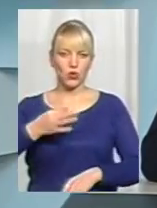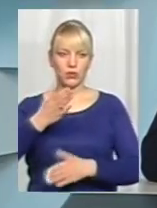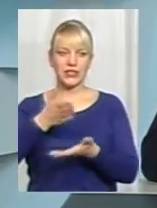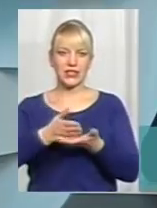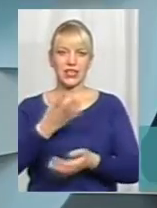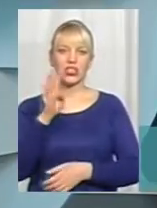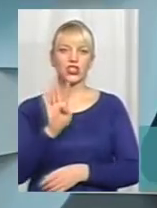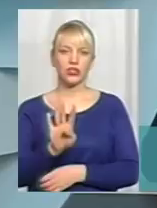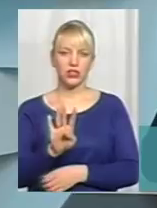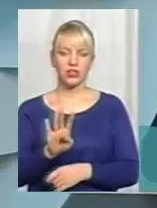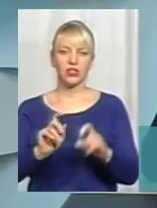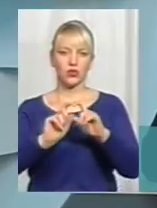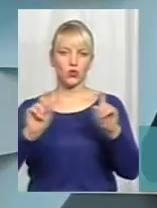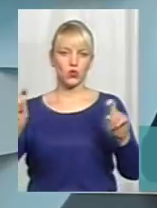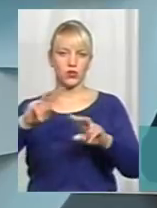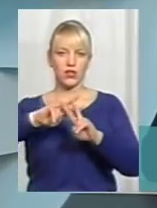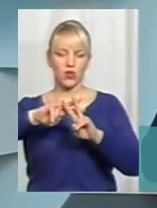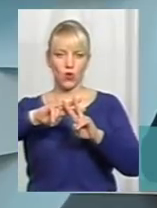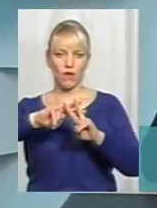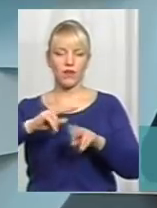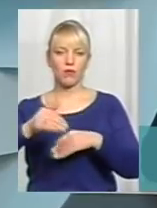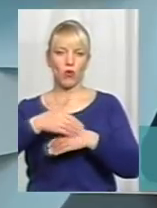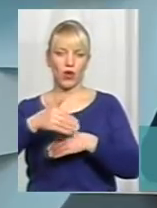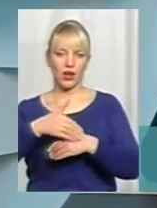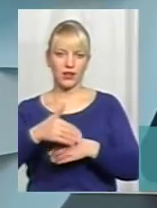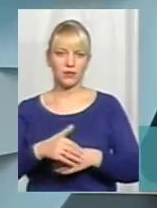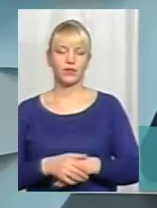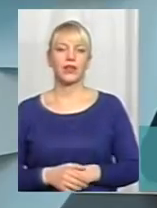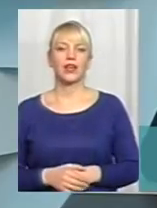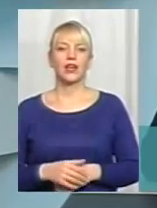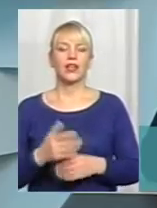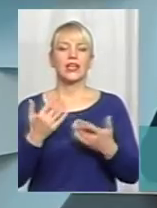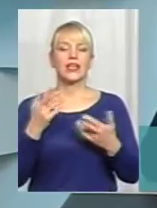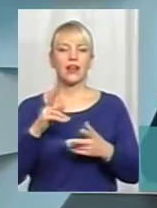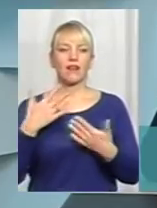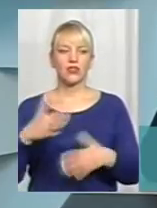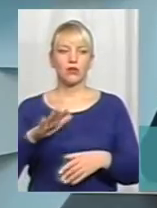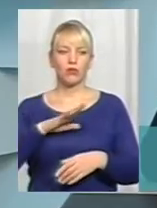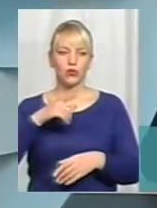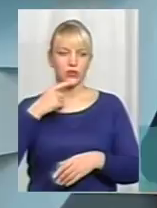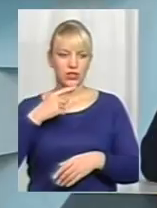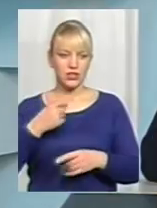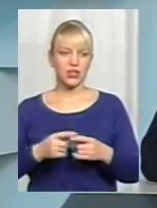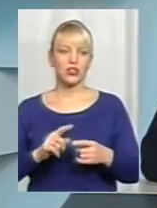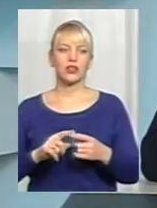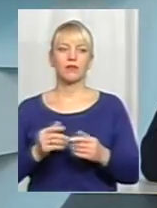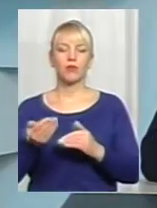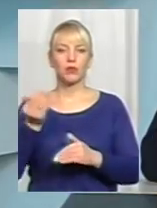4 установ виконання покарань та хмельницький слідчий ізолятор. Як вже було зазначено в ролику попередньому,